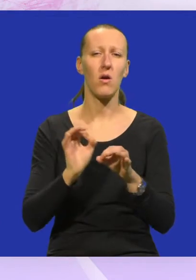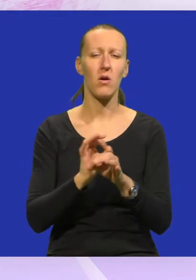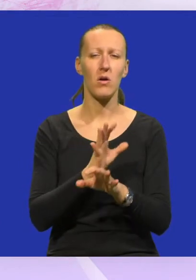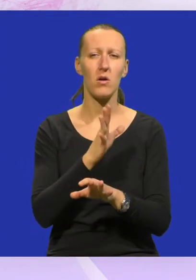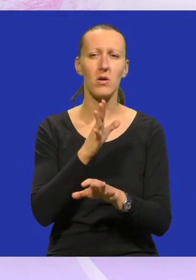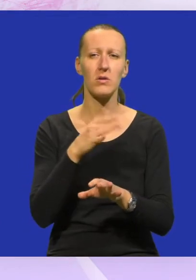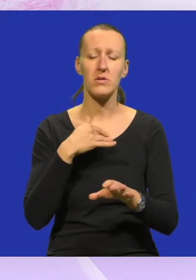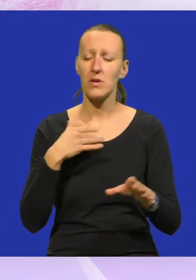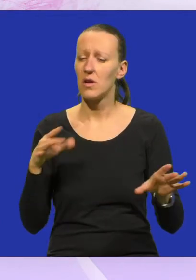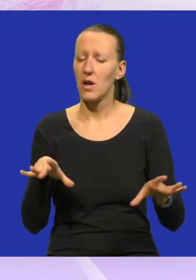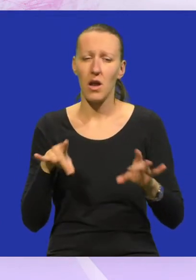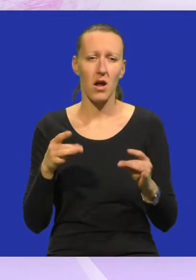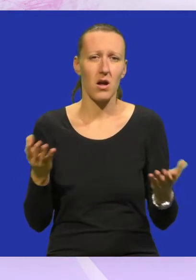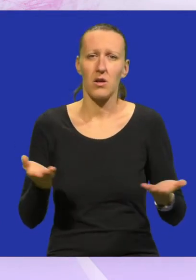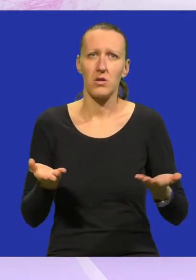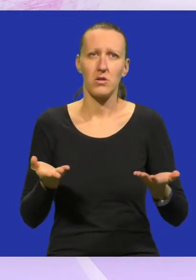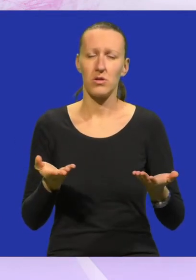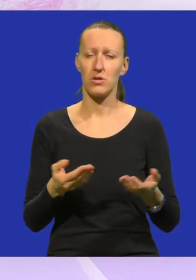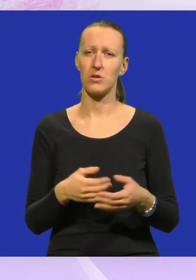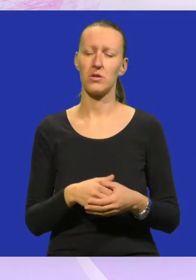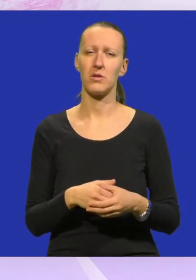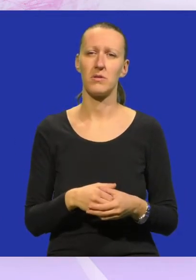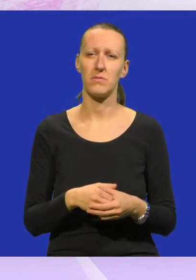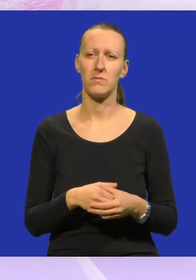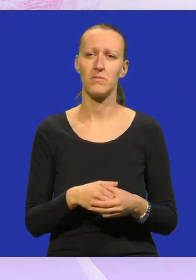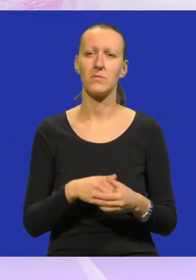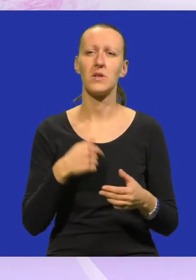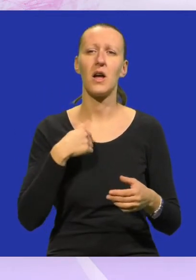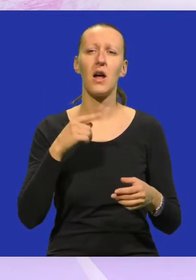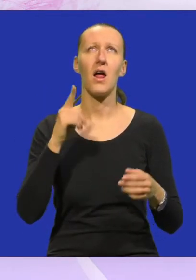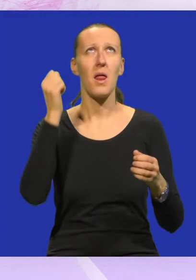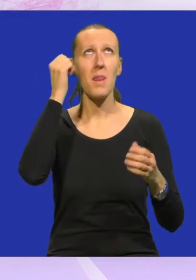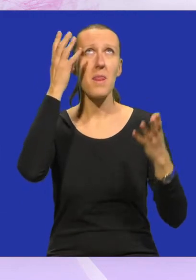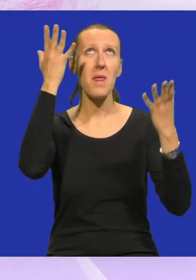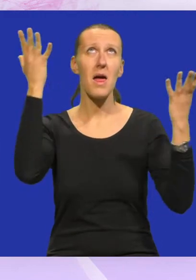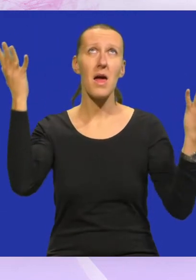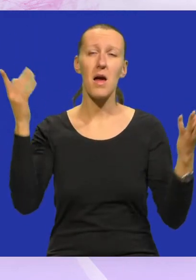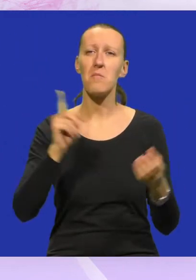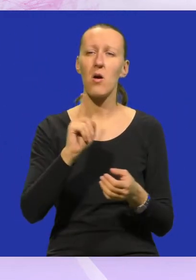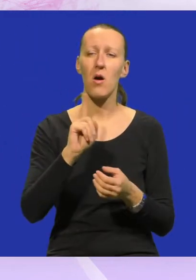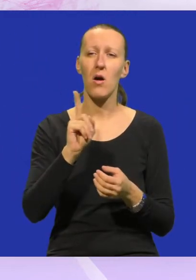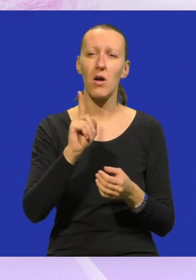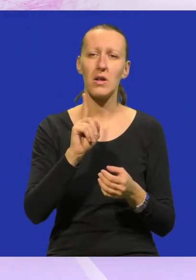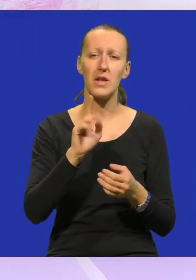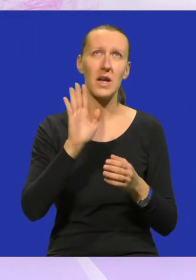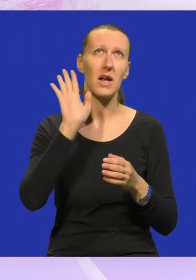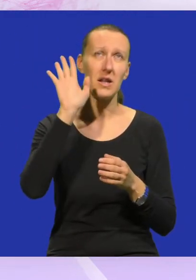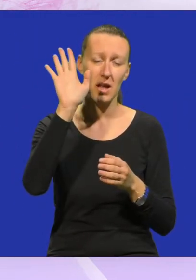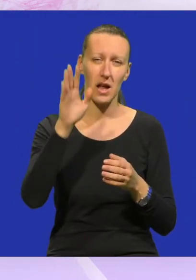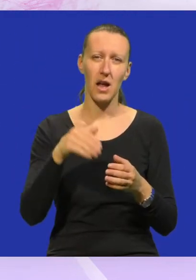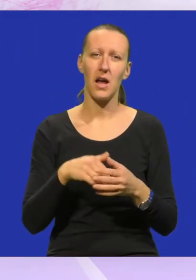pronašla, da mi nebo nije tada,